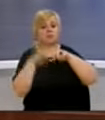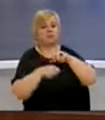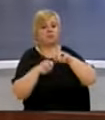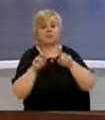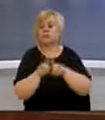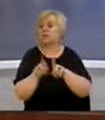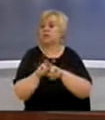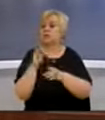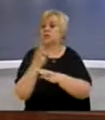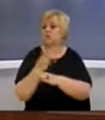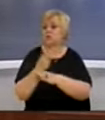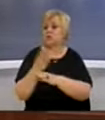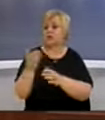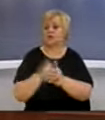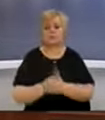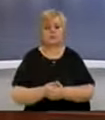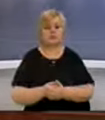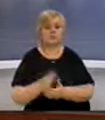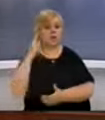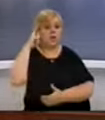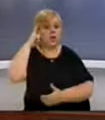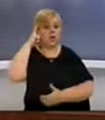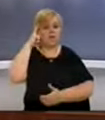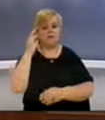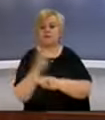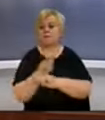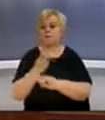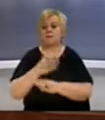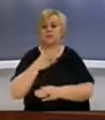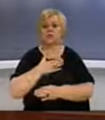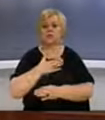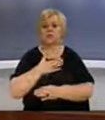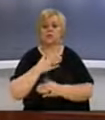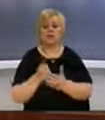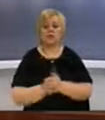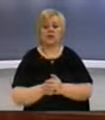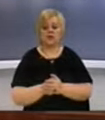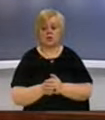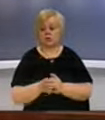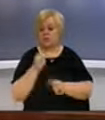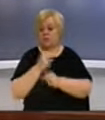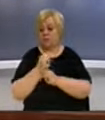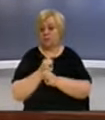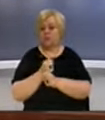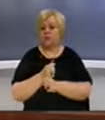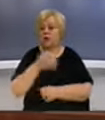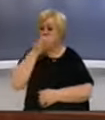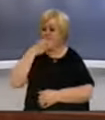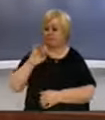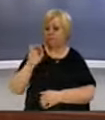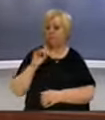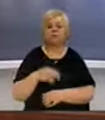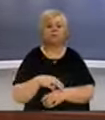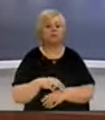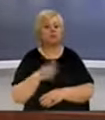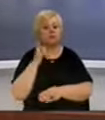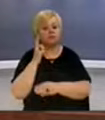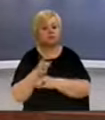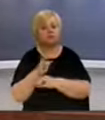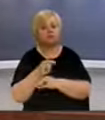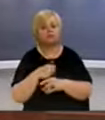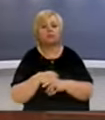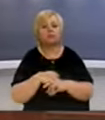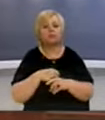prokurorit e shtetit si kreu i prokurisëve anditon. Në kuadrë të detyres e ti për të siguruar një sistem efikas është parapar mundësia në gjeres